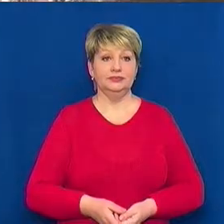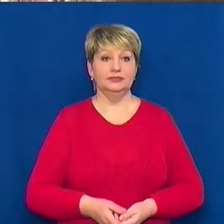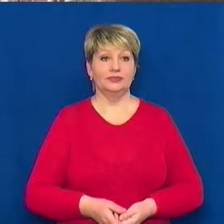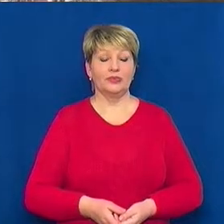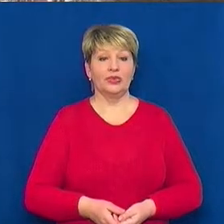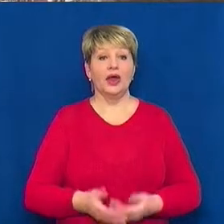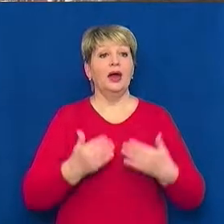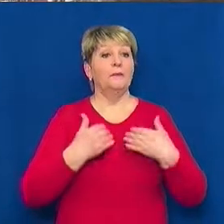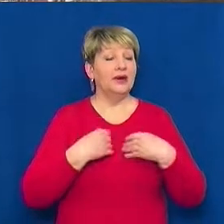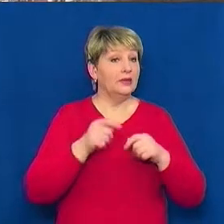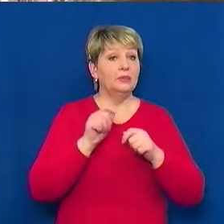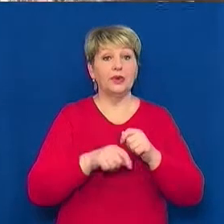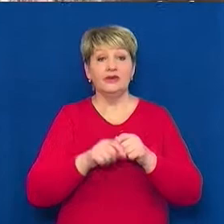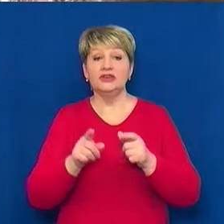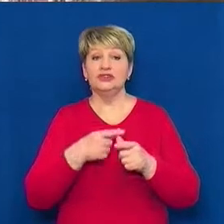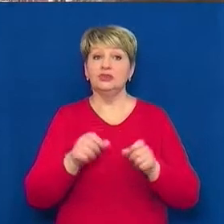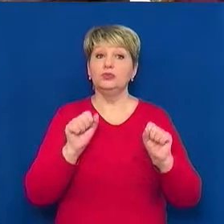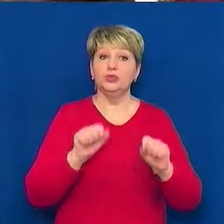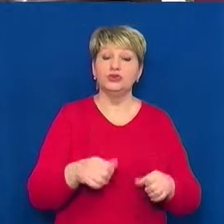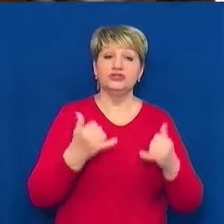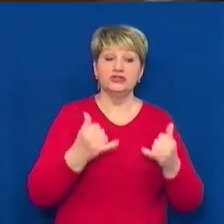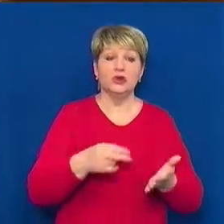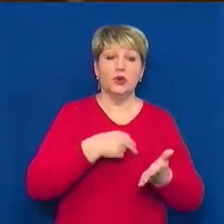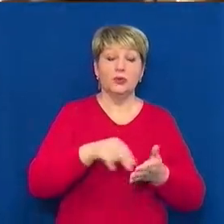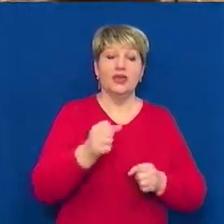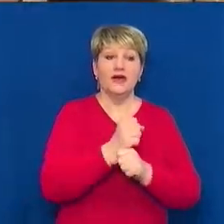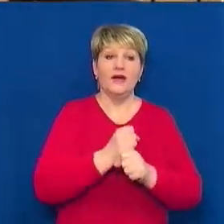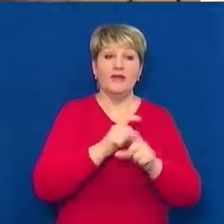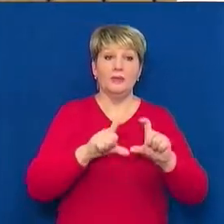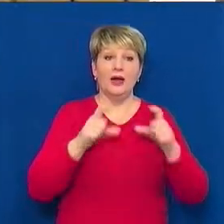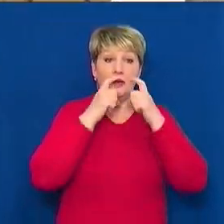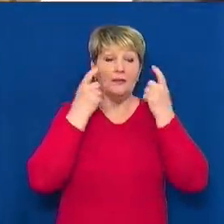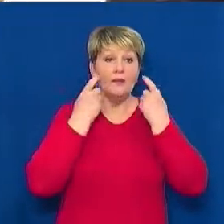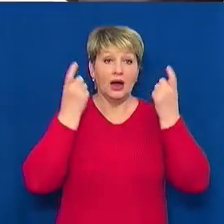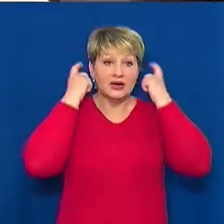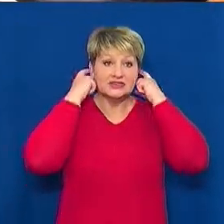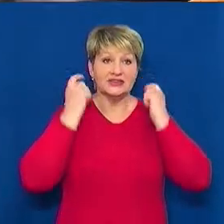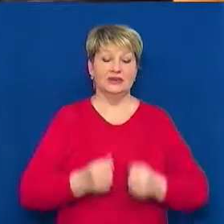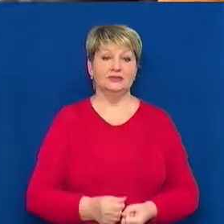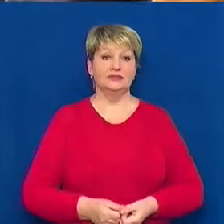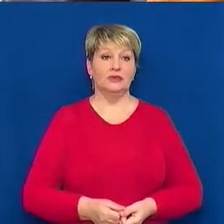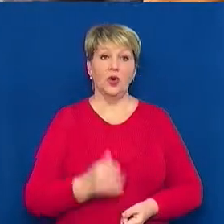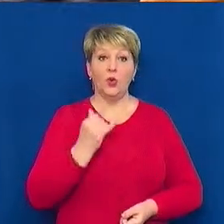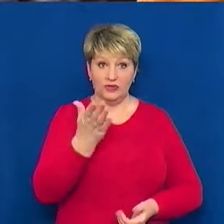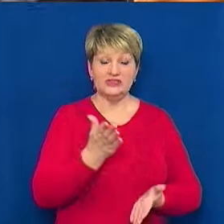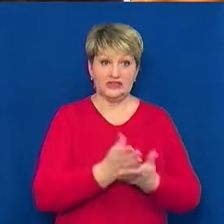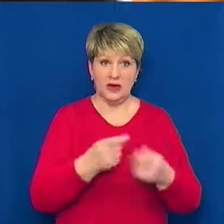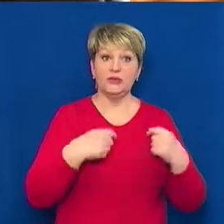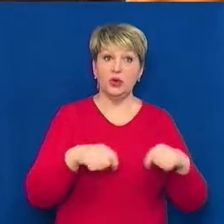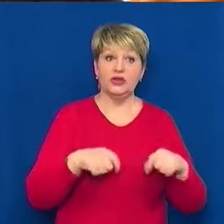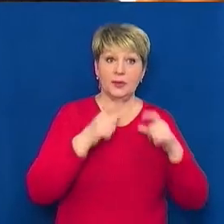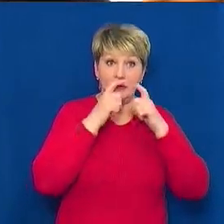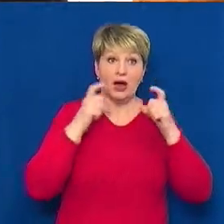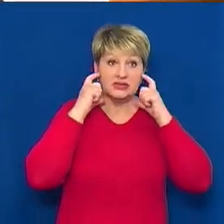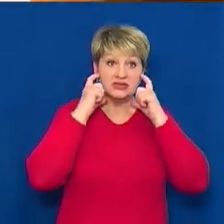Ми перевірили, чи можна нині придбати медичні маски у аптеках. «Робимо сюжет про медичні маски. У вас немає їх в продажу зараз?